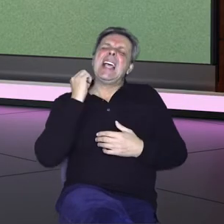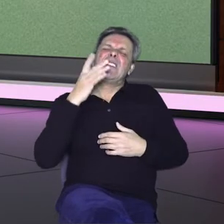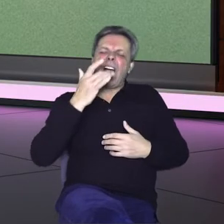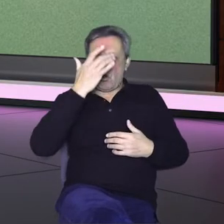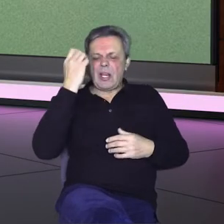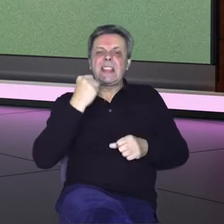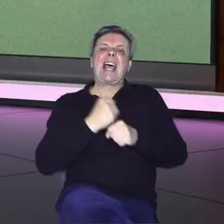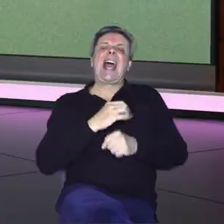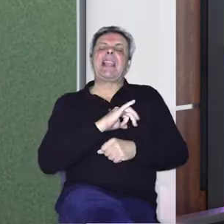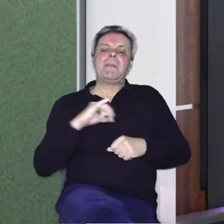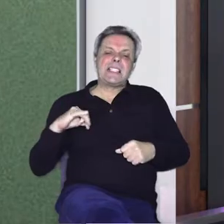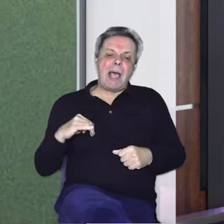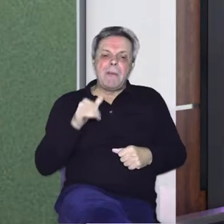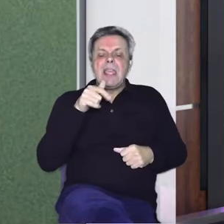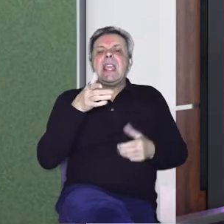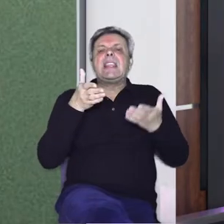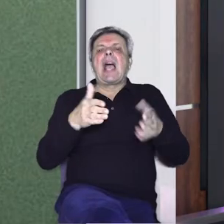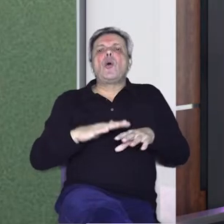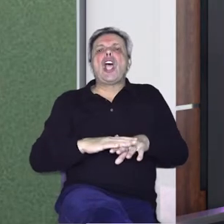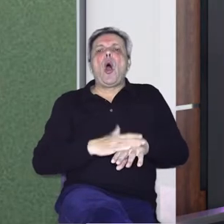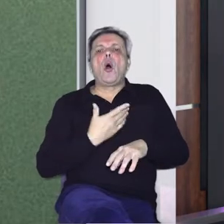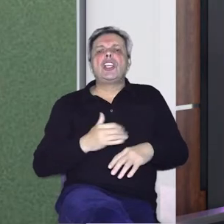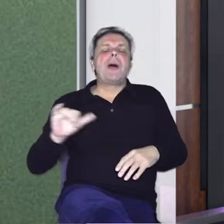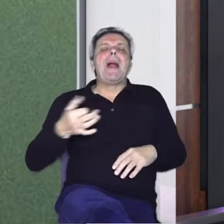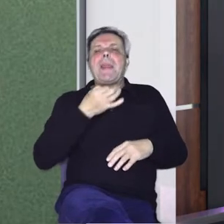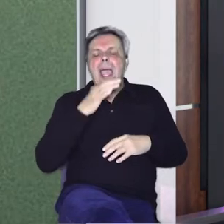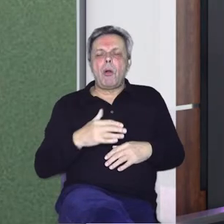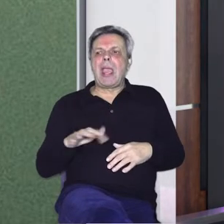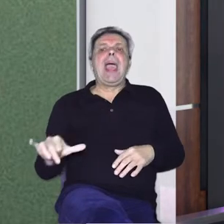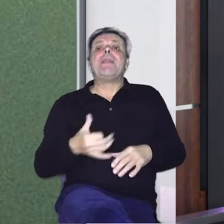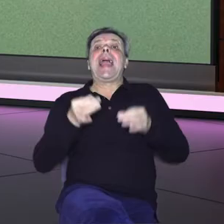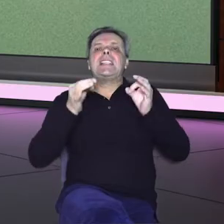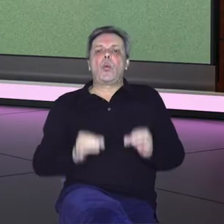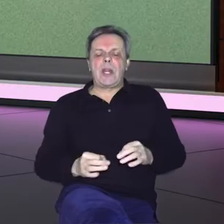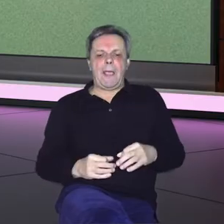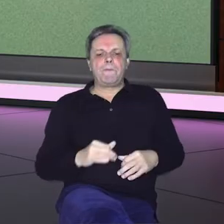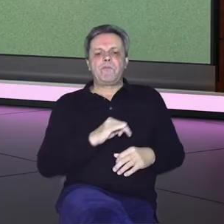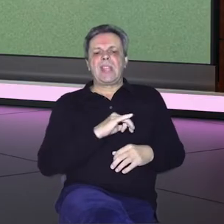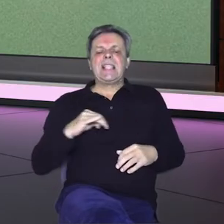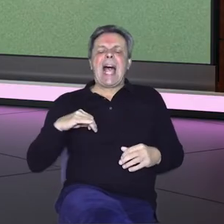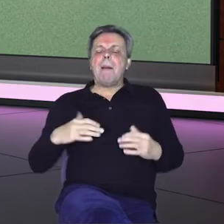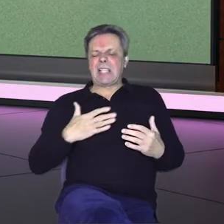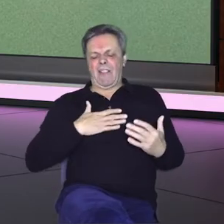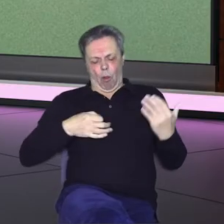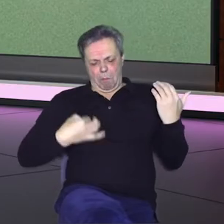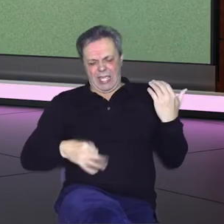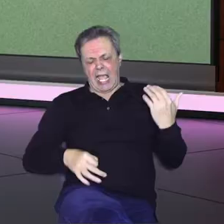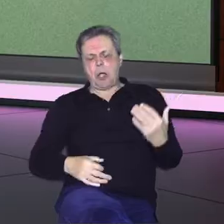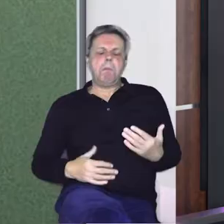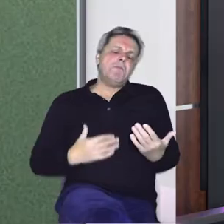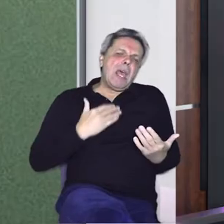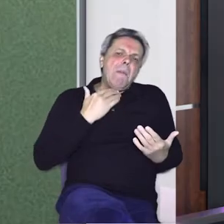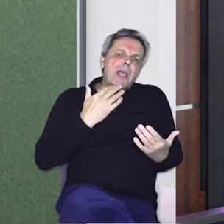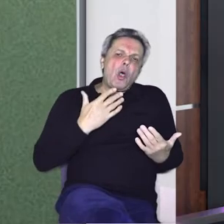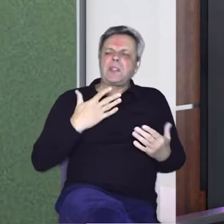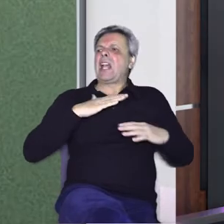ljeta radim sam i tako se osjećam najbolje, najsigurnije sam sa gitarom. Da li su to